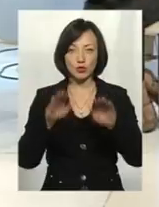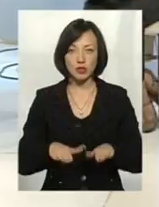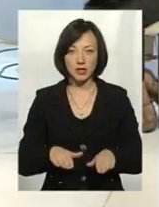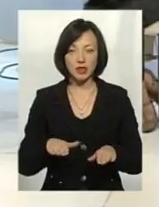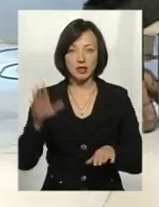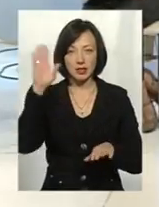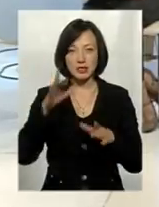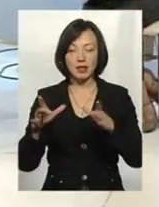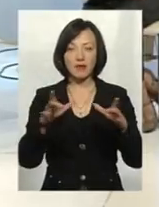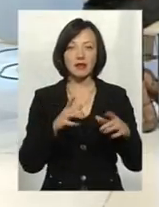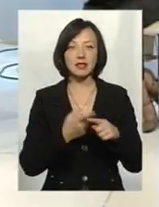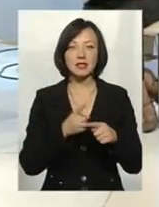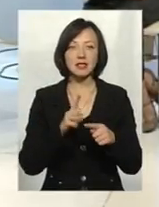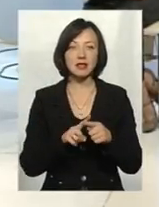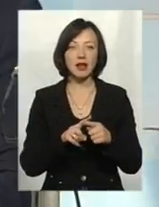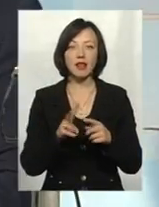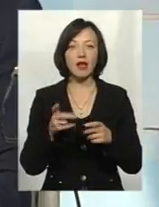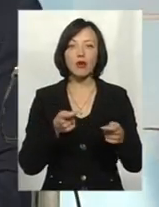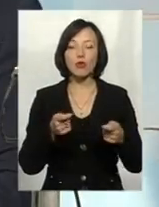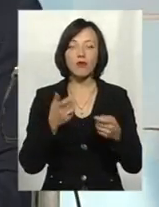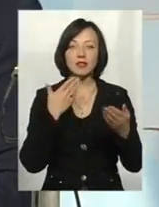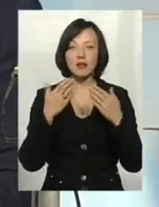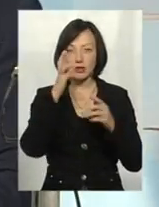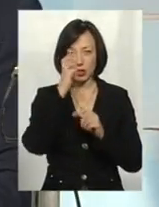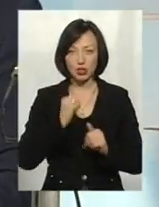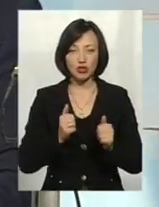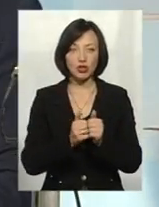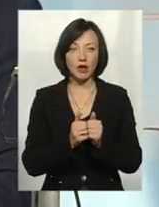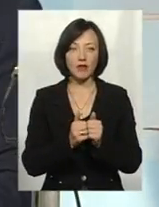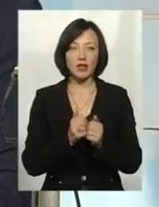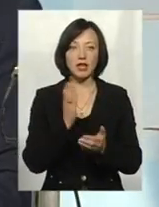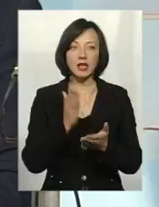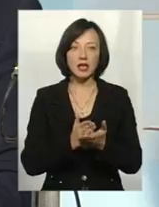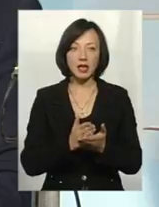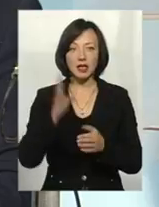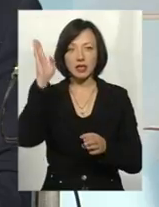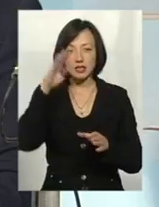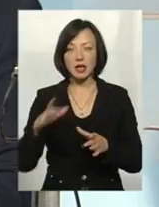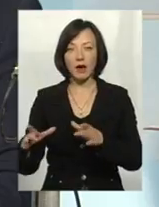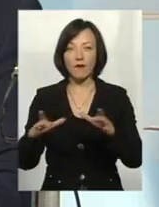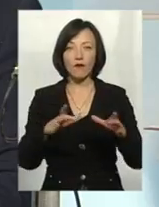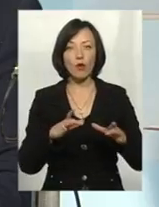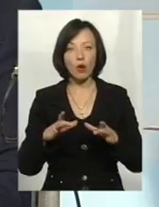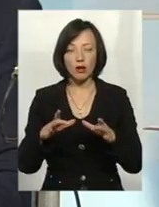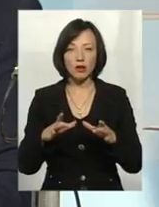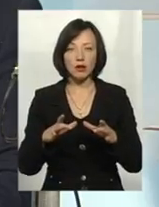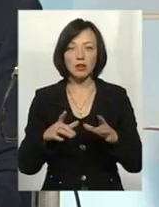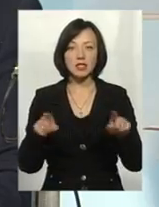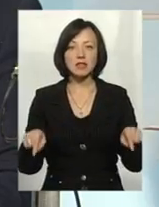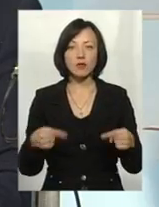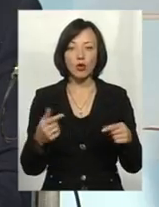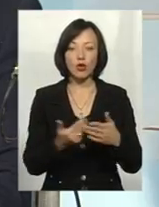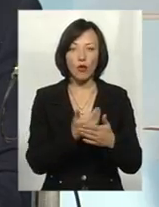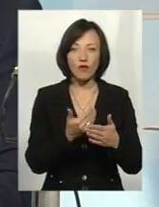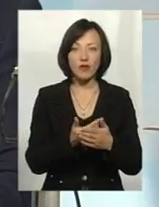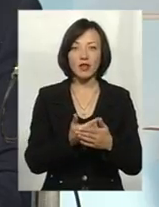Це нерегульоване ставлення держави, скажімо так. Є ставок, створюються нові